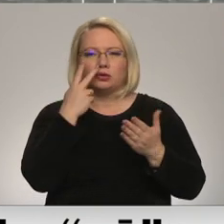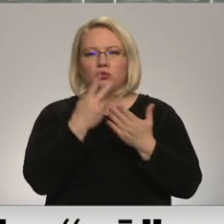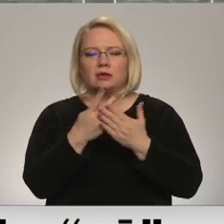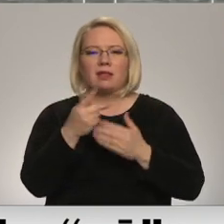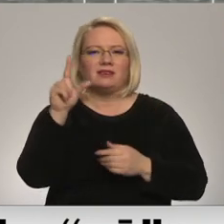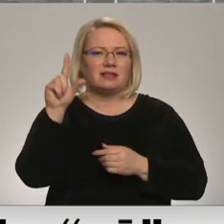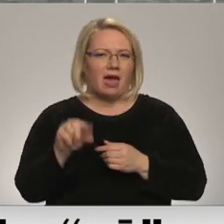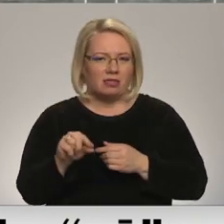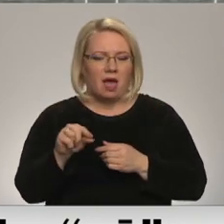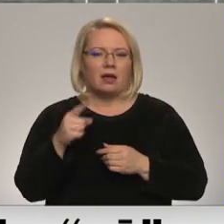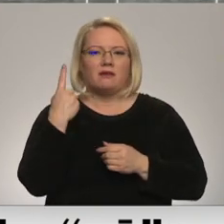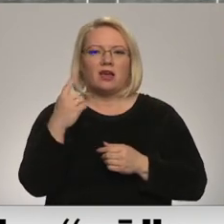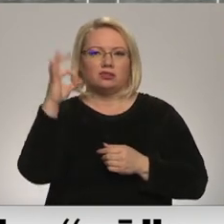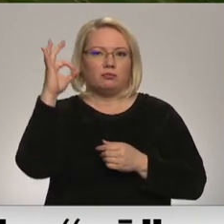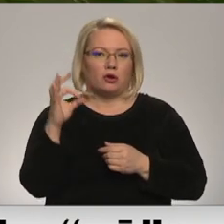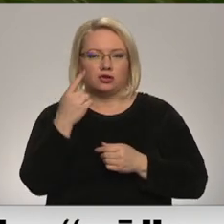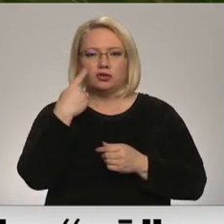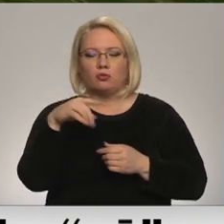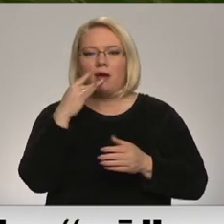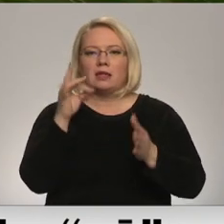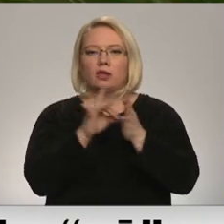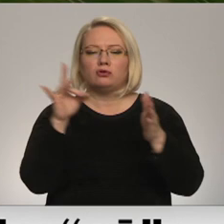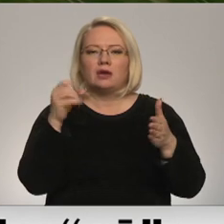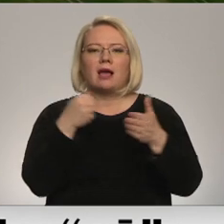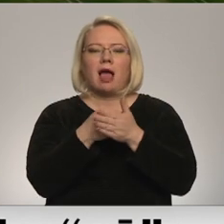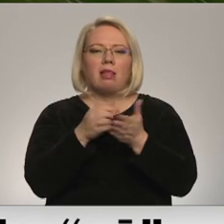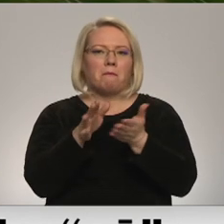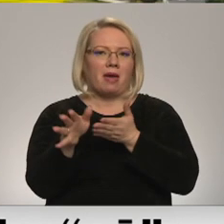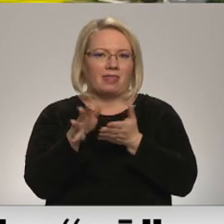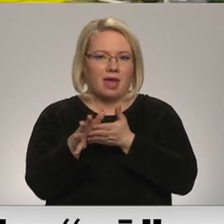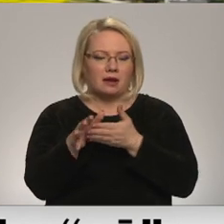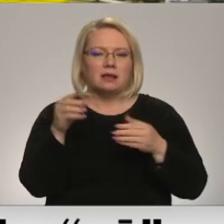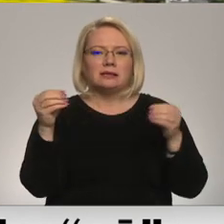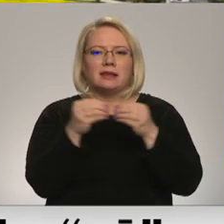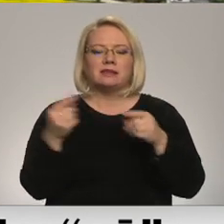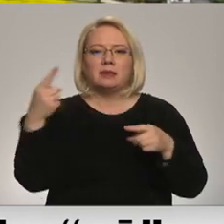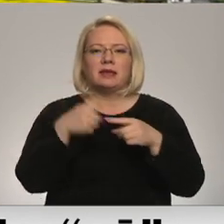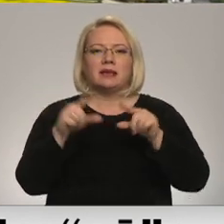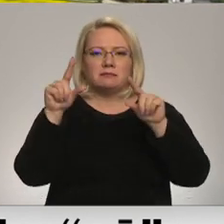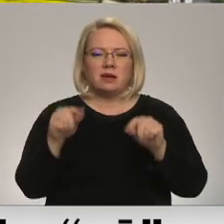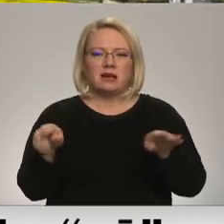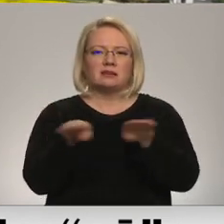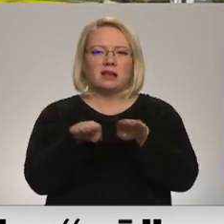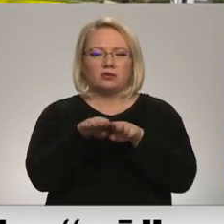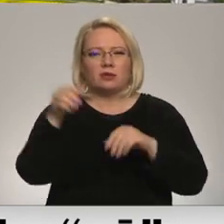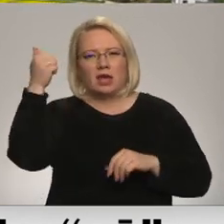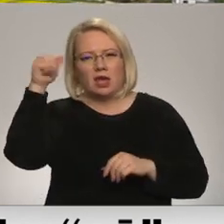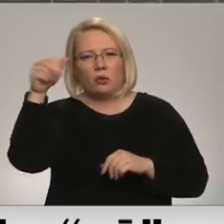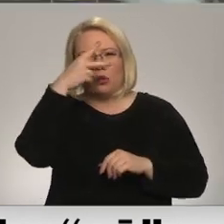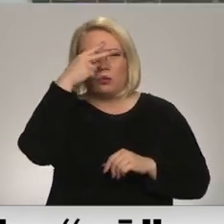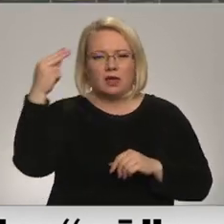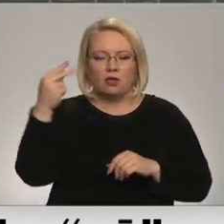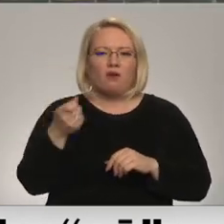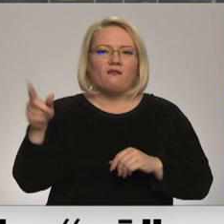lētākajam, ir tikai 1% no elektroenerģijas gala patēriņa. Tas ir desmitreiz mazāk nekā Lietuvā un Ikaunijā un vairāk nekā